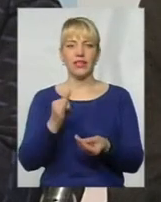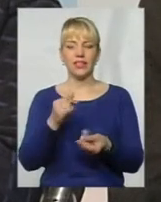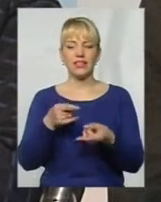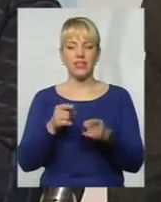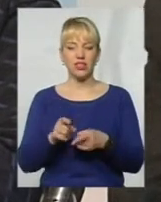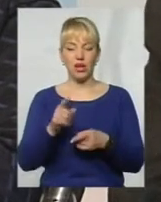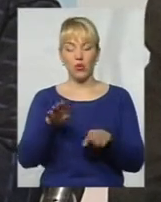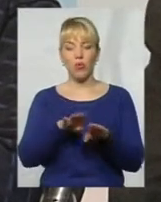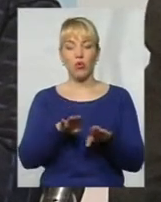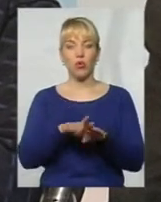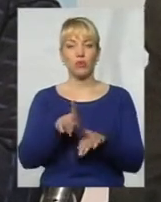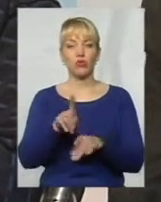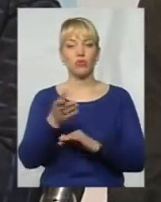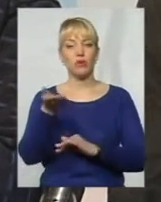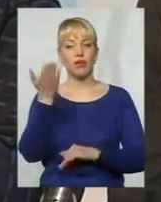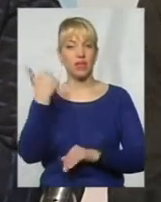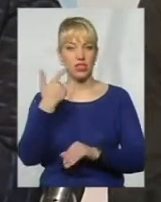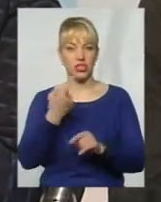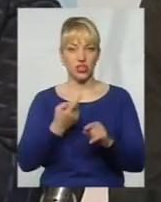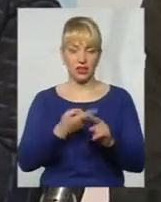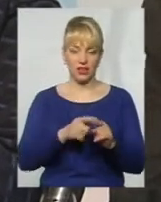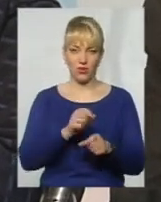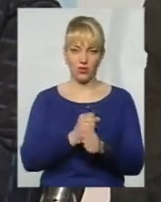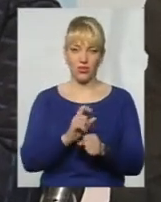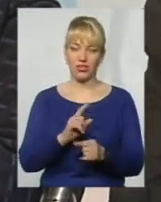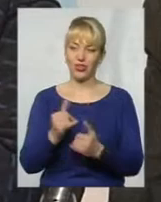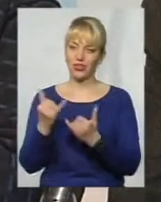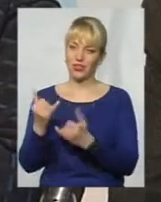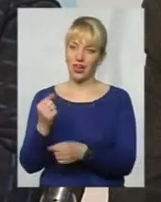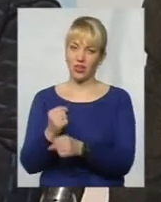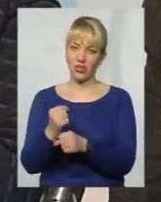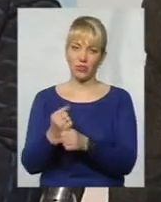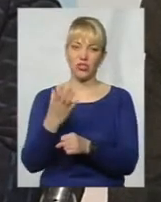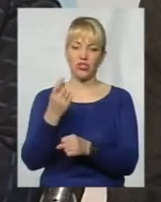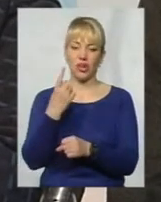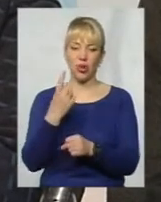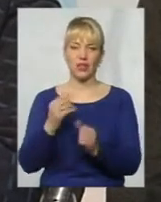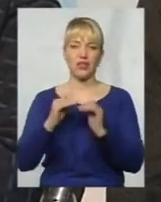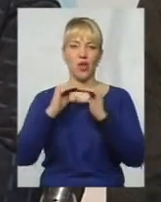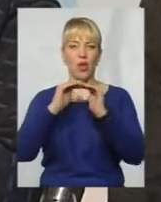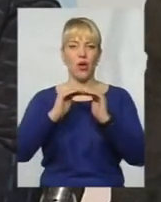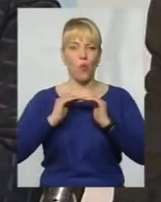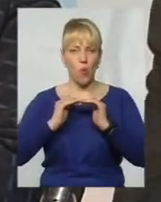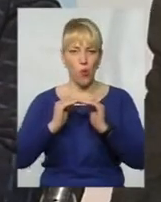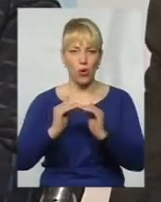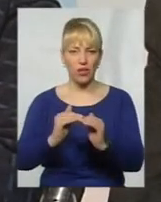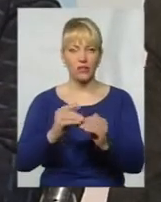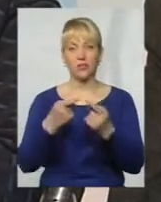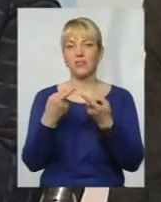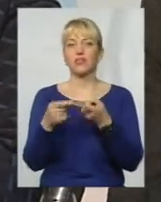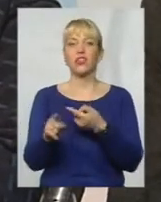порівняючи те, що тоді ми робили, і те, що зараз влада зробила, зробивши ще один об'єкт укриття, зовсім інша справа. Зараз